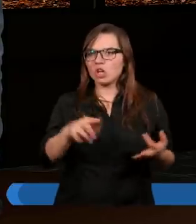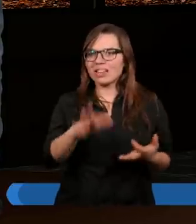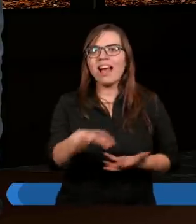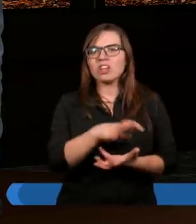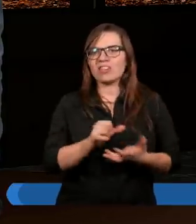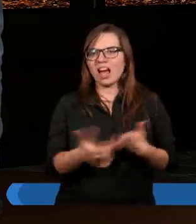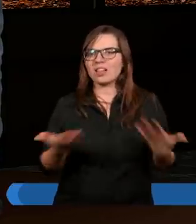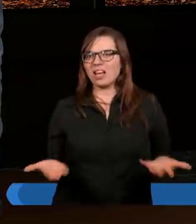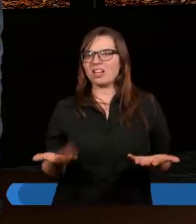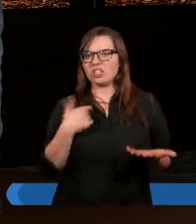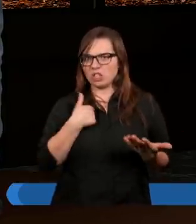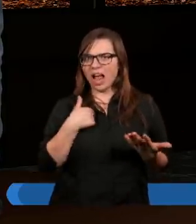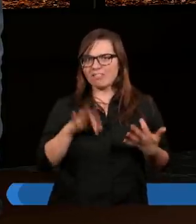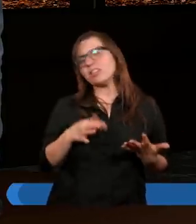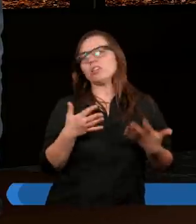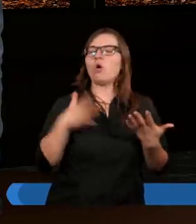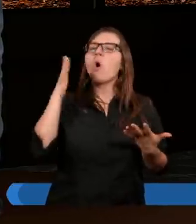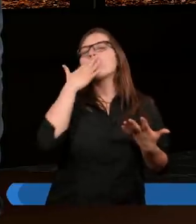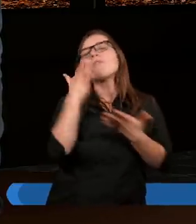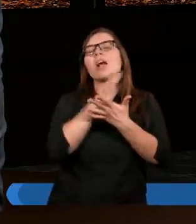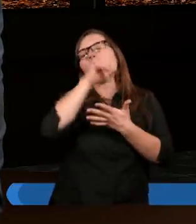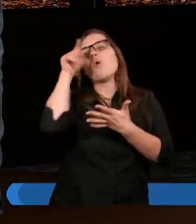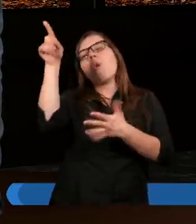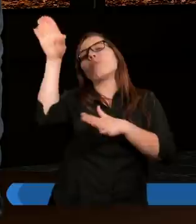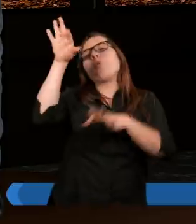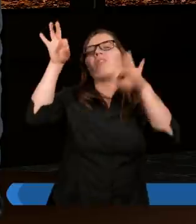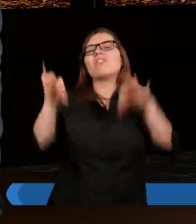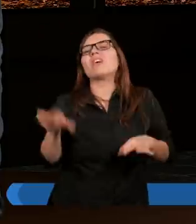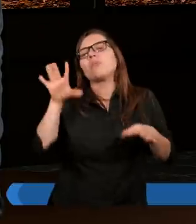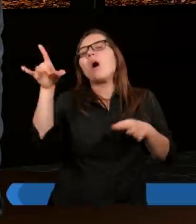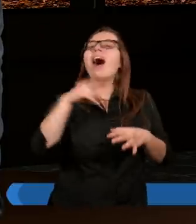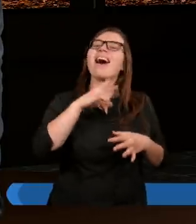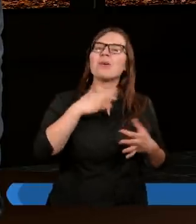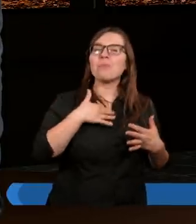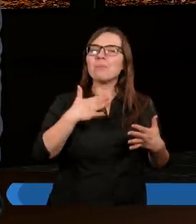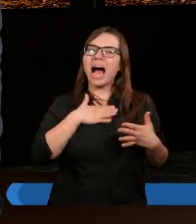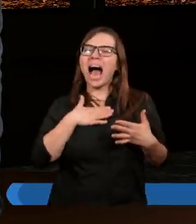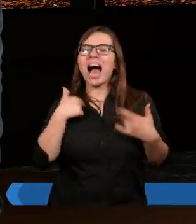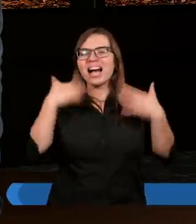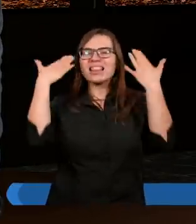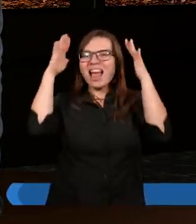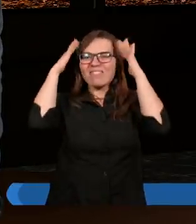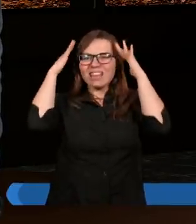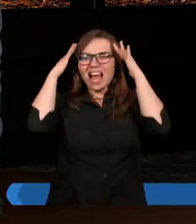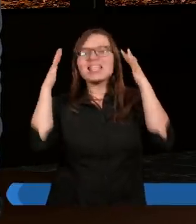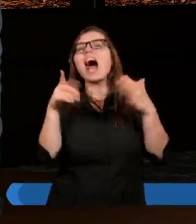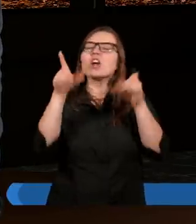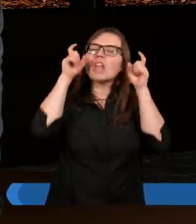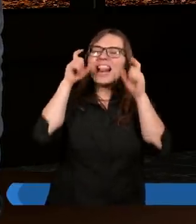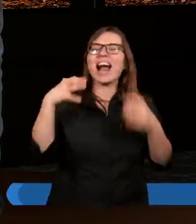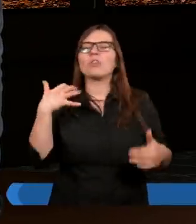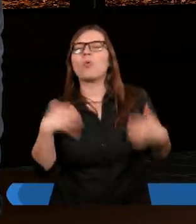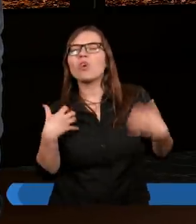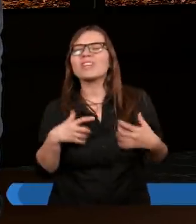jest? I mówi, że to może jest Bóg. Więc w swojej niewiedzy, czy w szatańskiej złośliwości